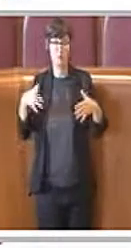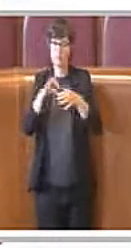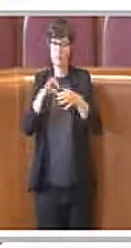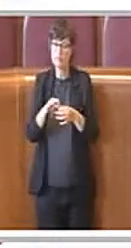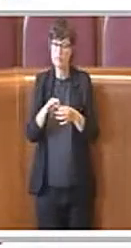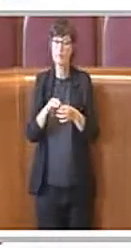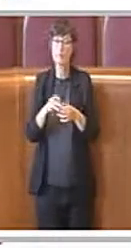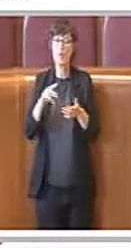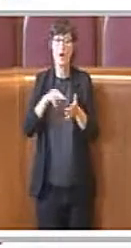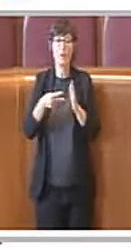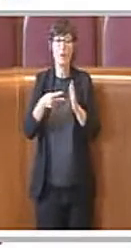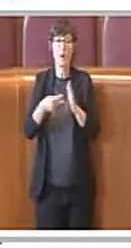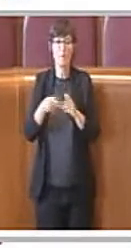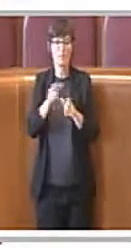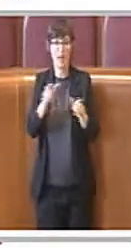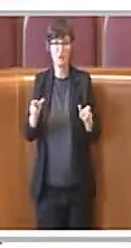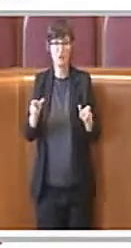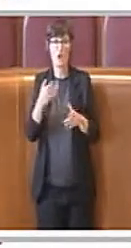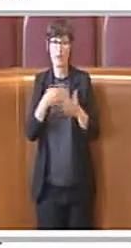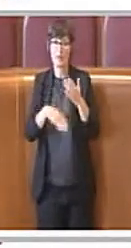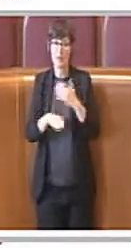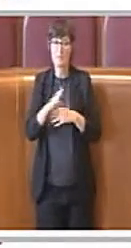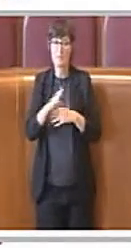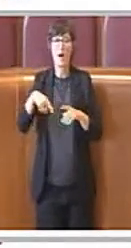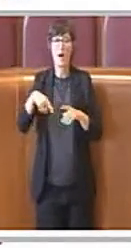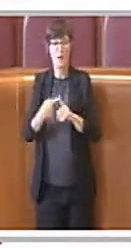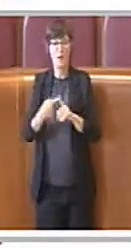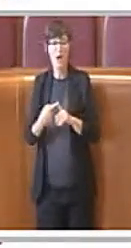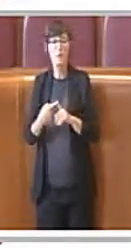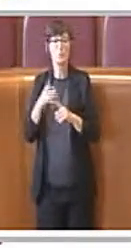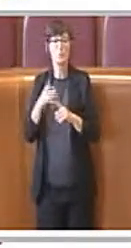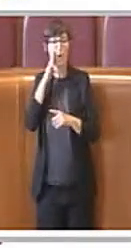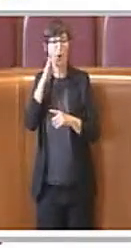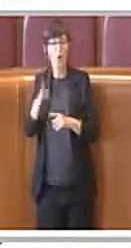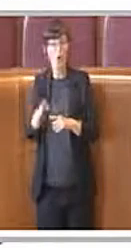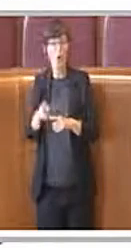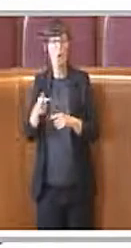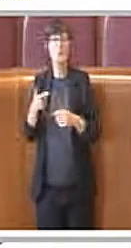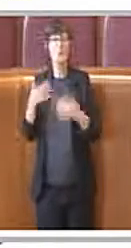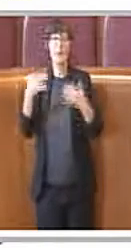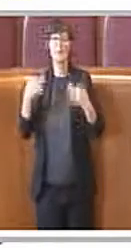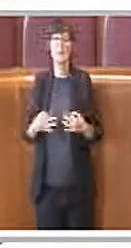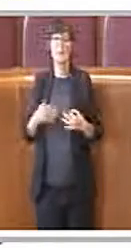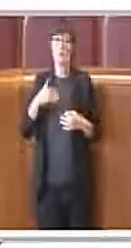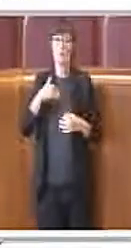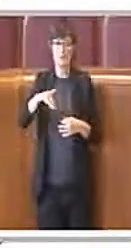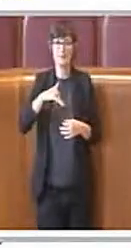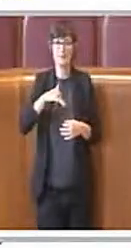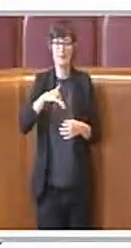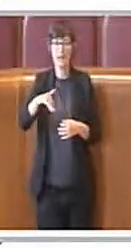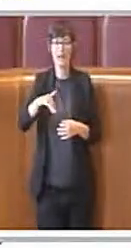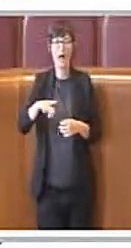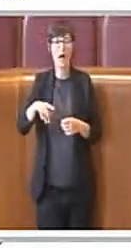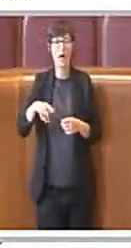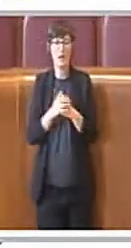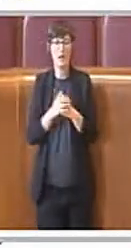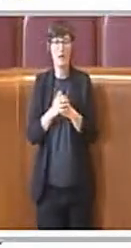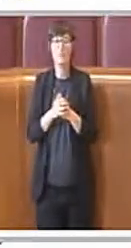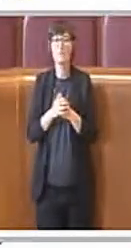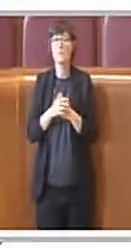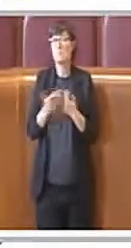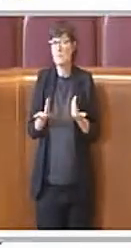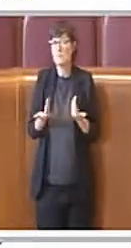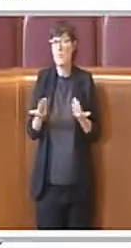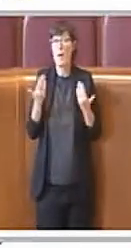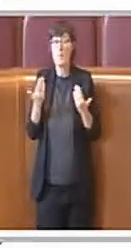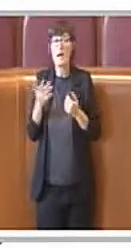sui problemi delle persone indicate, consulta per la salute mentale e consulta sulla sicurezza stradale. L'auspicio naturalmente è che si